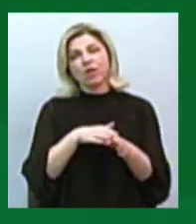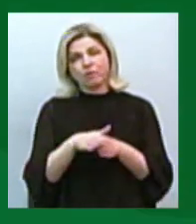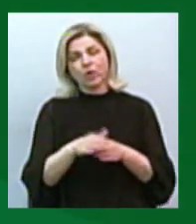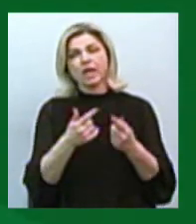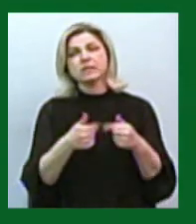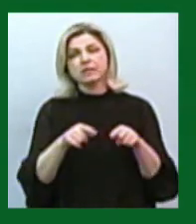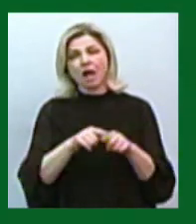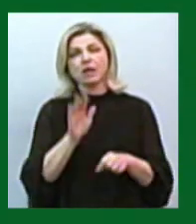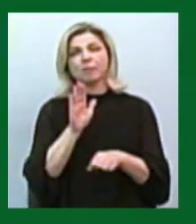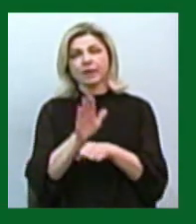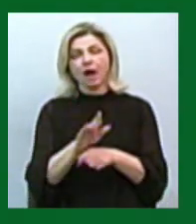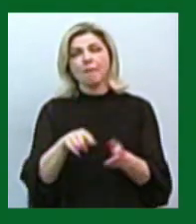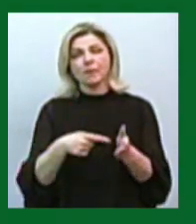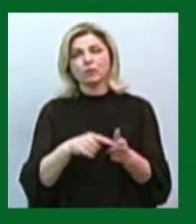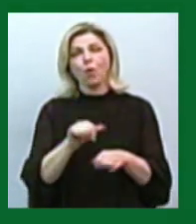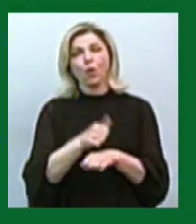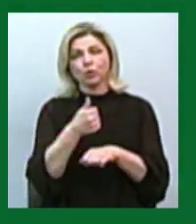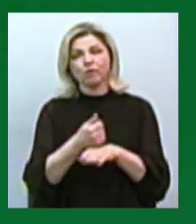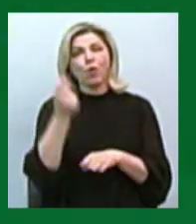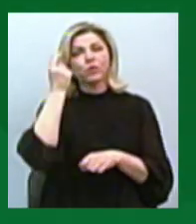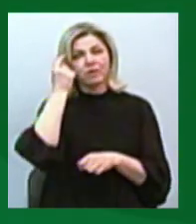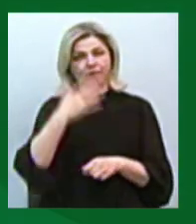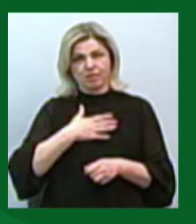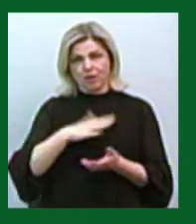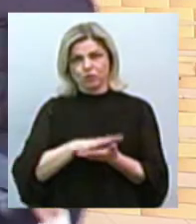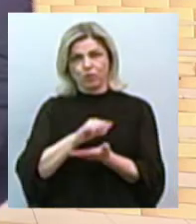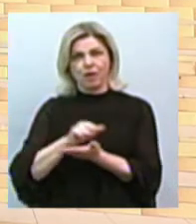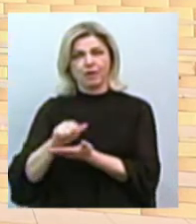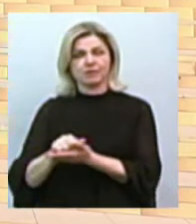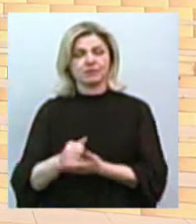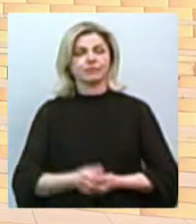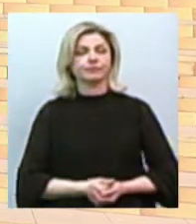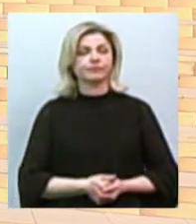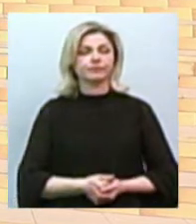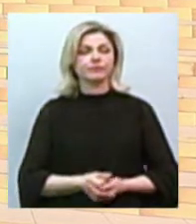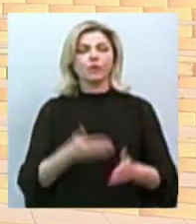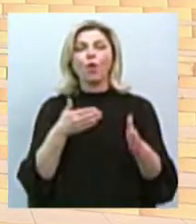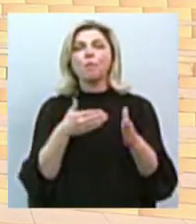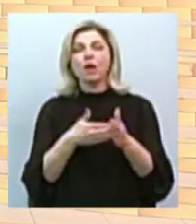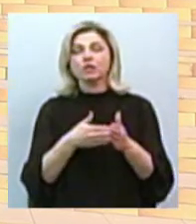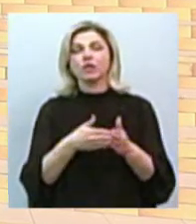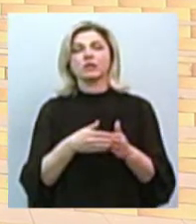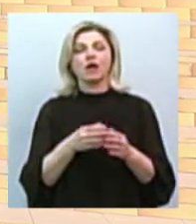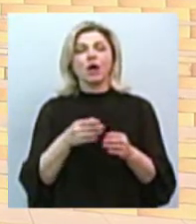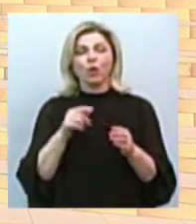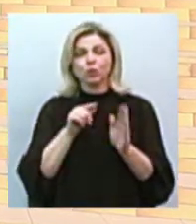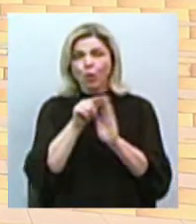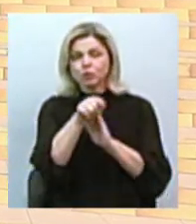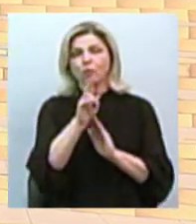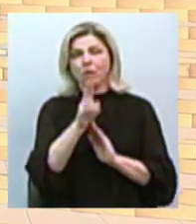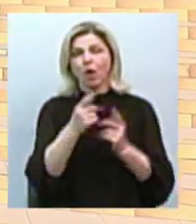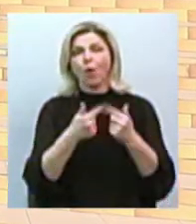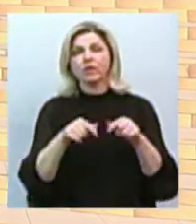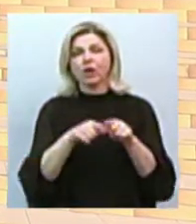міського голови, дізнавалися кореспонденти Суспільного. Обмежено одночасний доступ клієнтів до відділення,